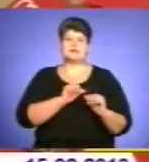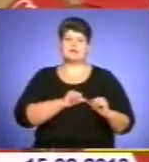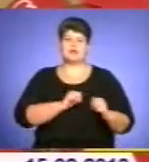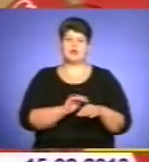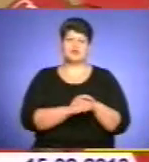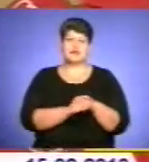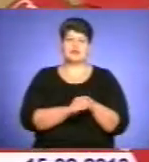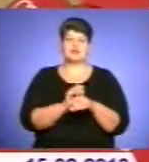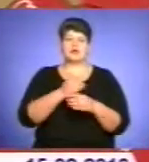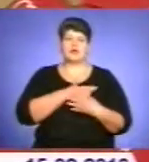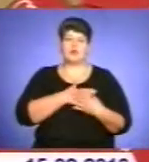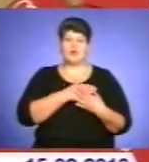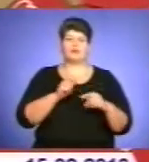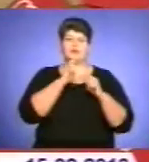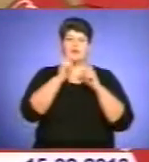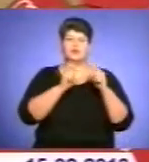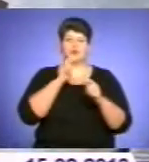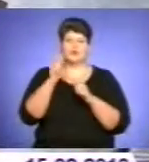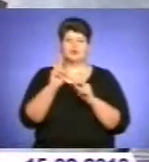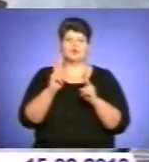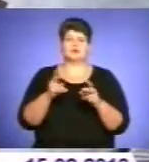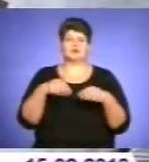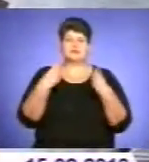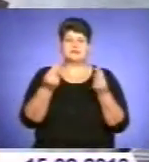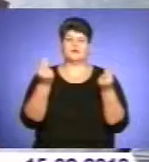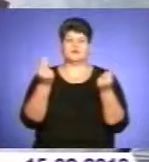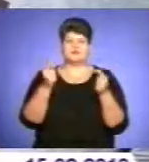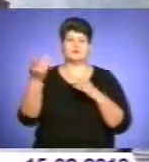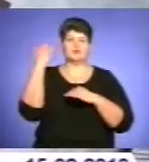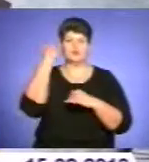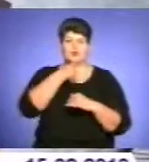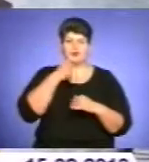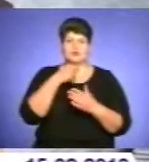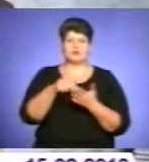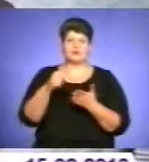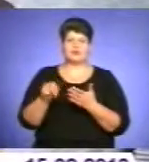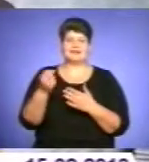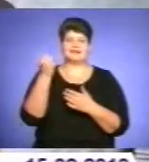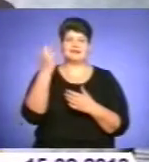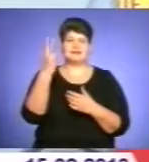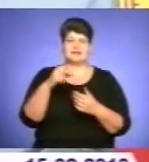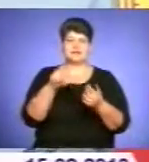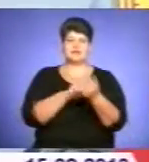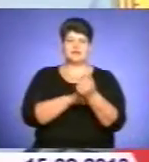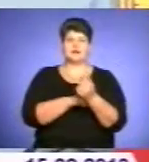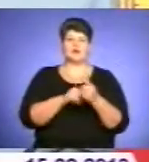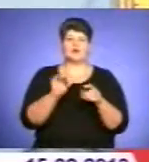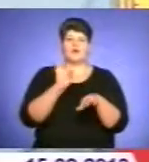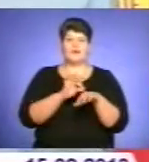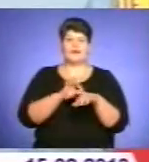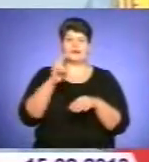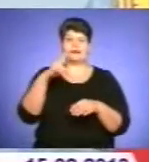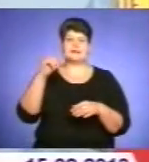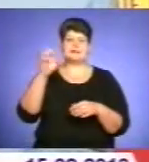волонтери подарують кожному, хто пожертвує кошти. Торік на зібрані гроші закупили 12 інсулінових помп для дітей хворих на